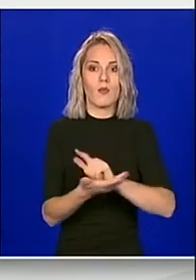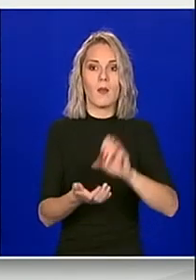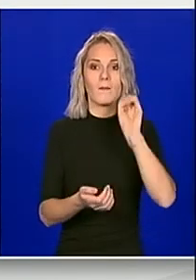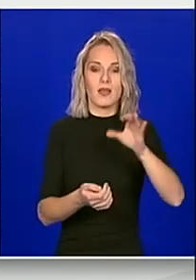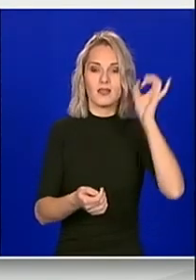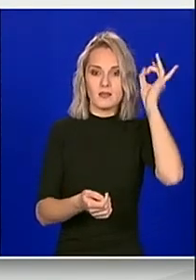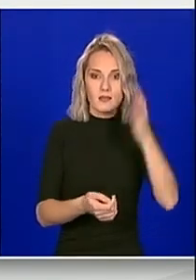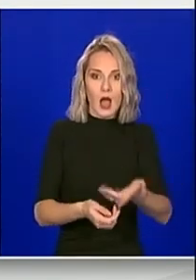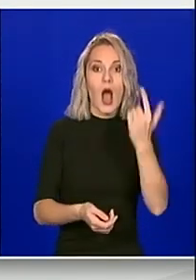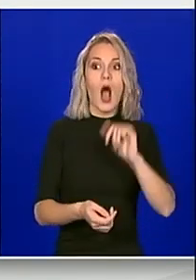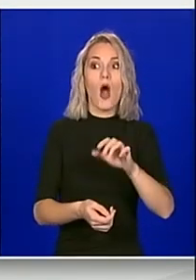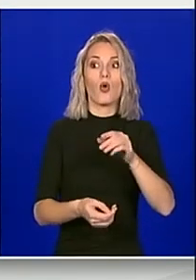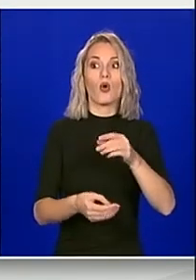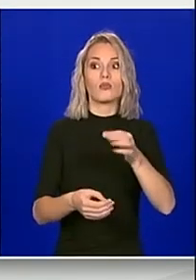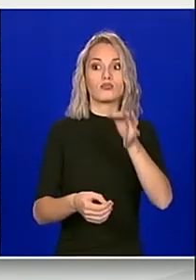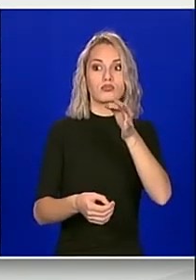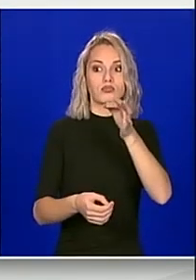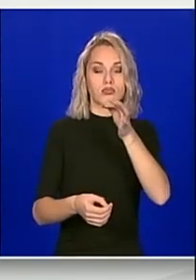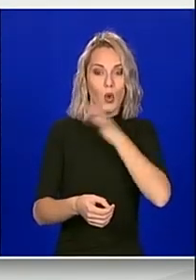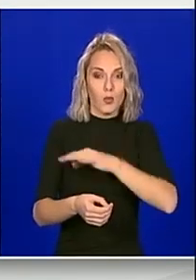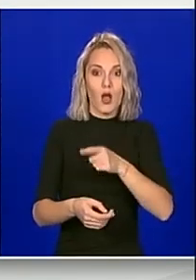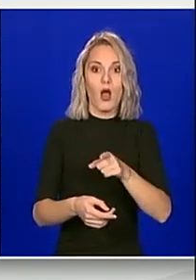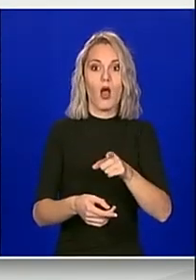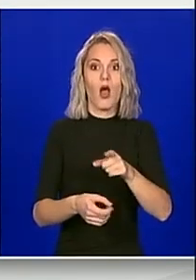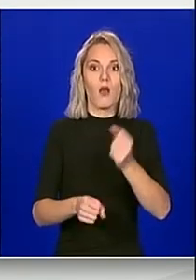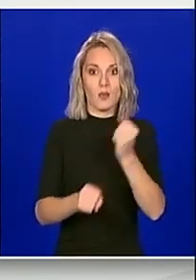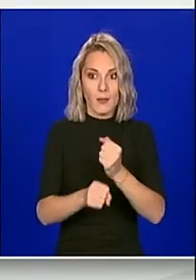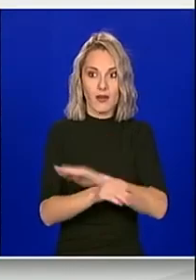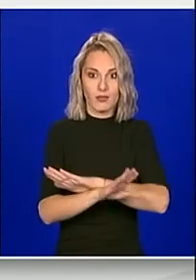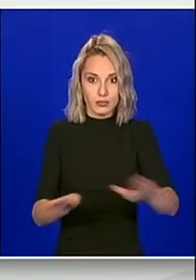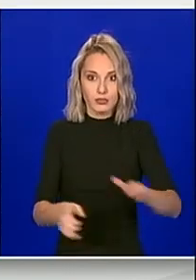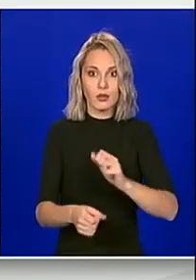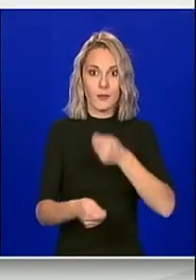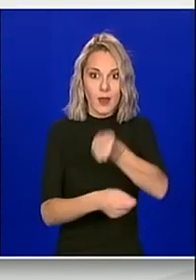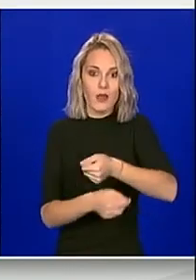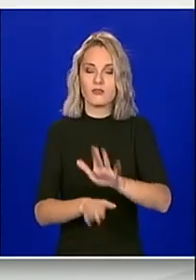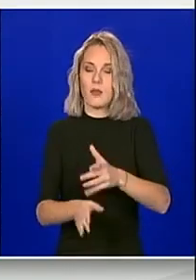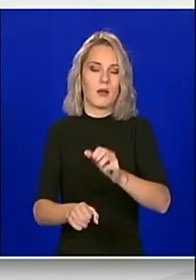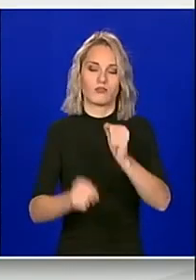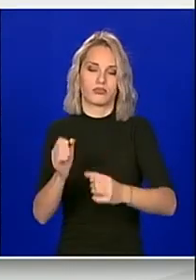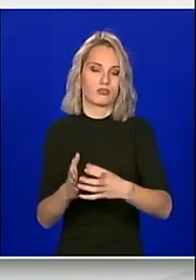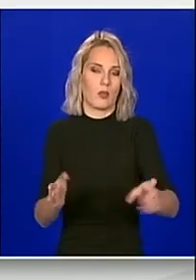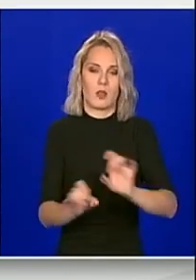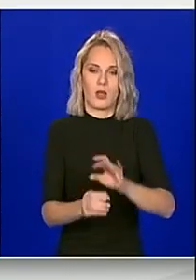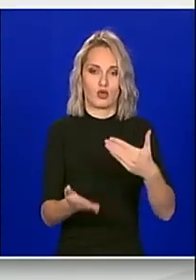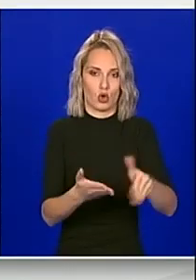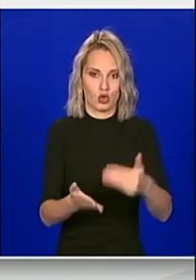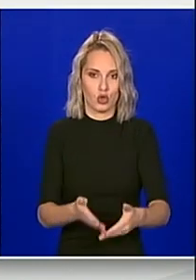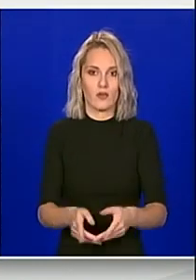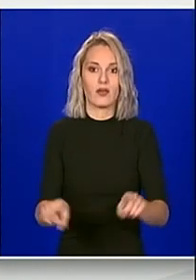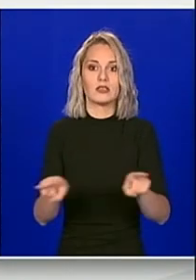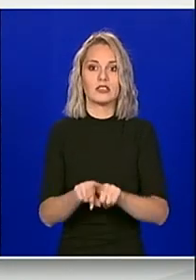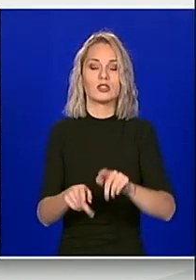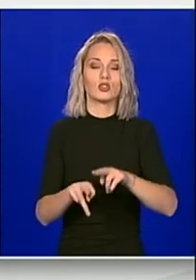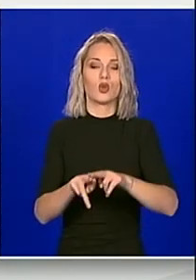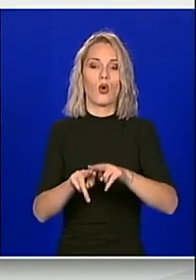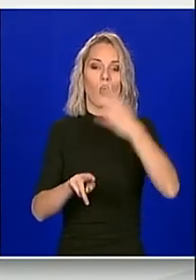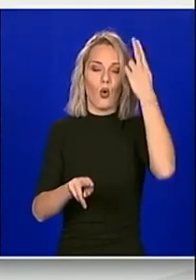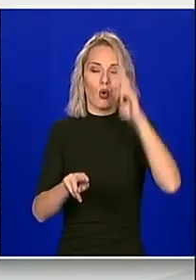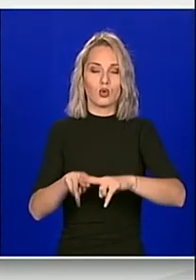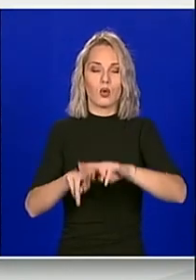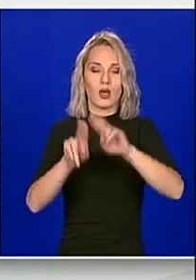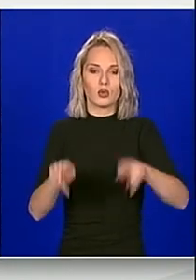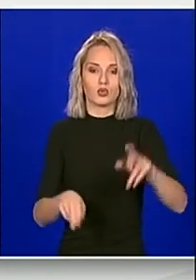dana, ako dužnik tu obvezu ispuni, nema nikakove troškova ovršnog postupka. Isto tako, stukladno, presudi suda Europske unije,